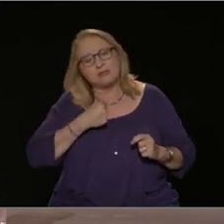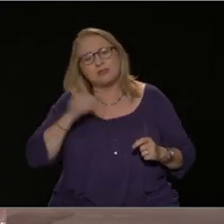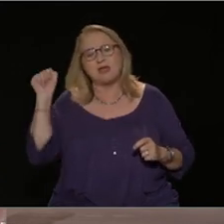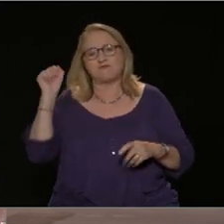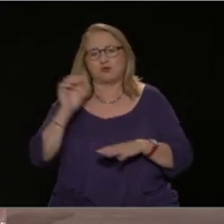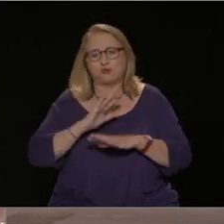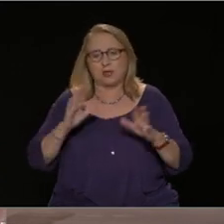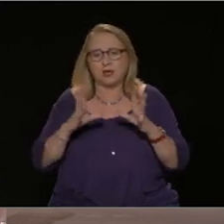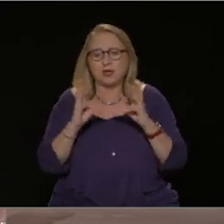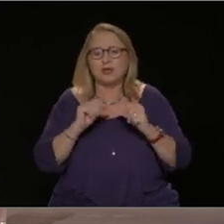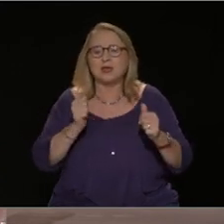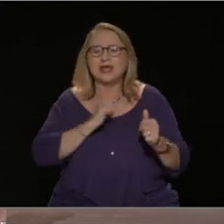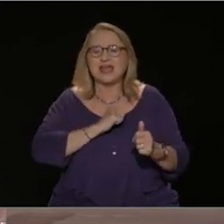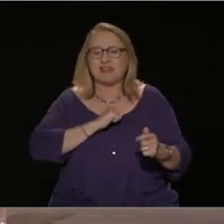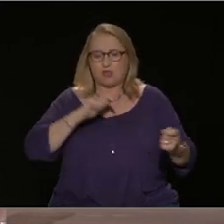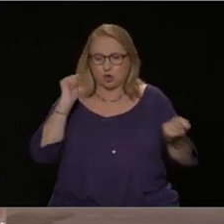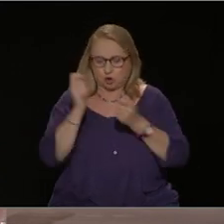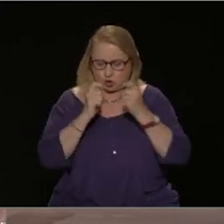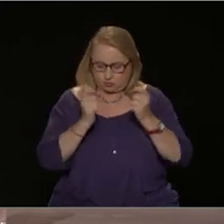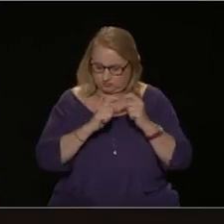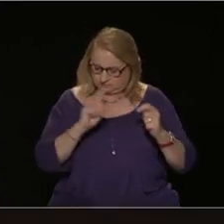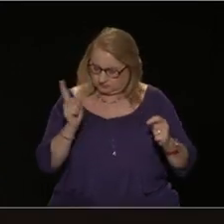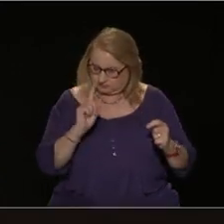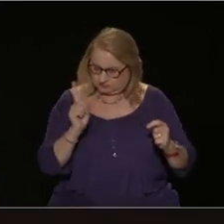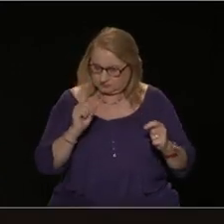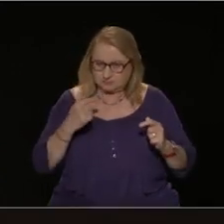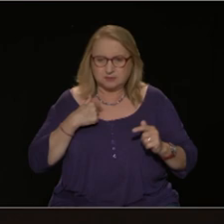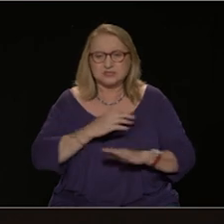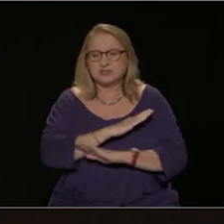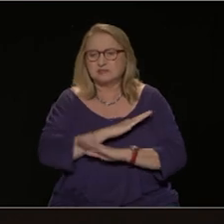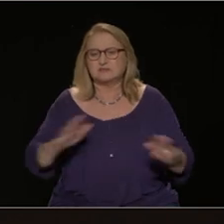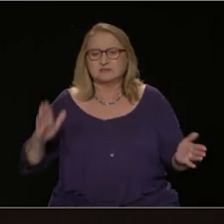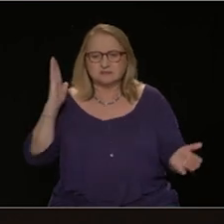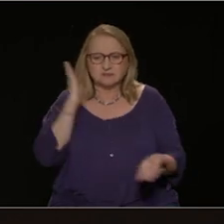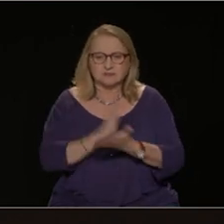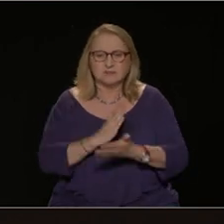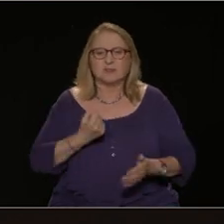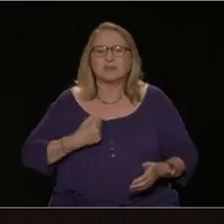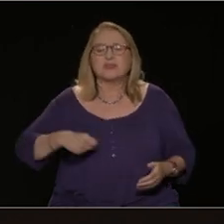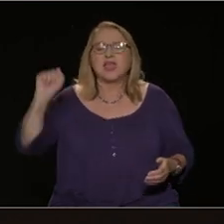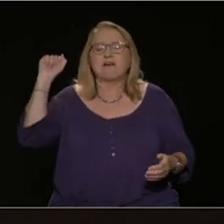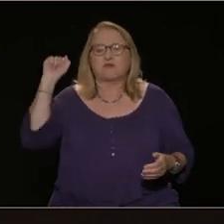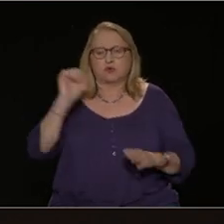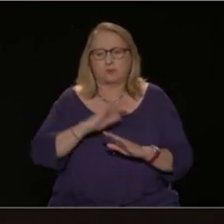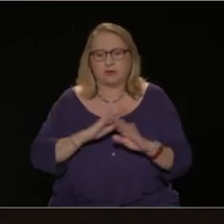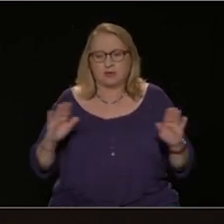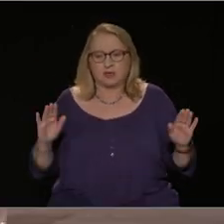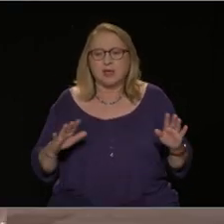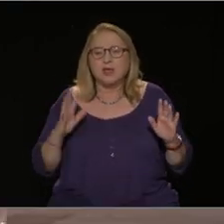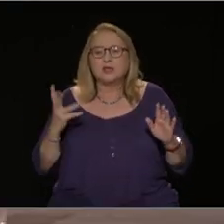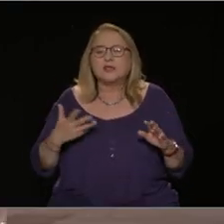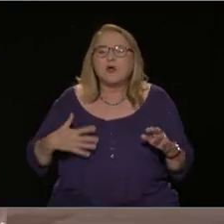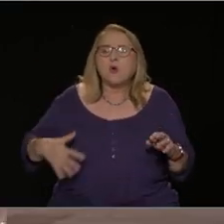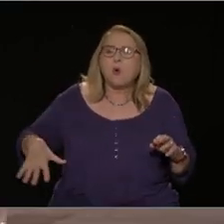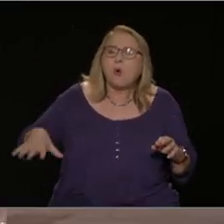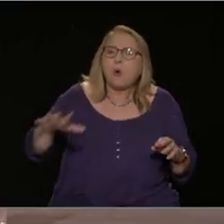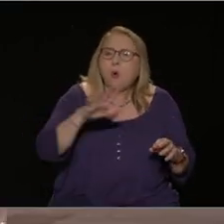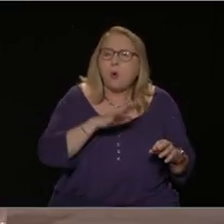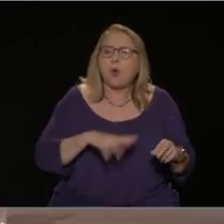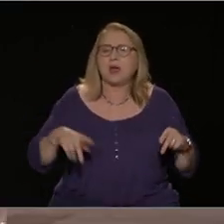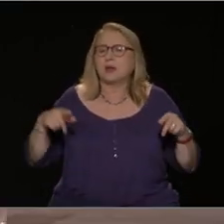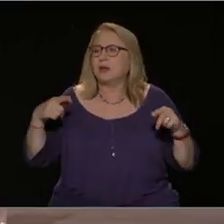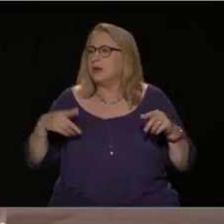ιδιωτικοποίησεις και κάθετα αντίθετοι σημαίνει ένα πράγμα. Ότι πρέπει όλα αυτά, τα δημόσια αγαθά, υπηρεσίες,